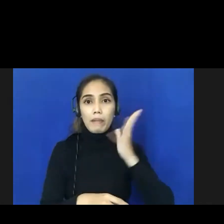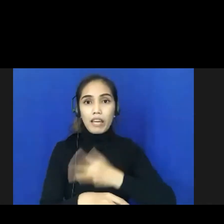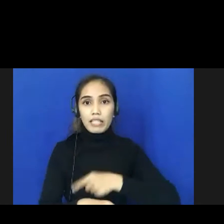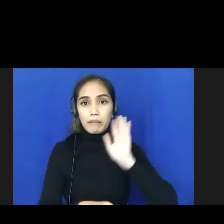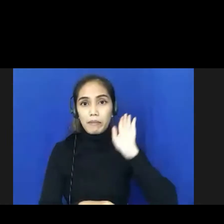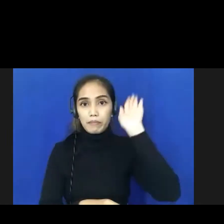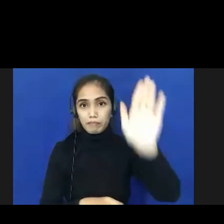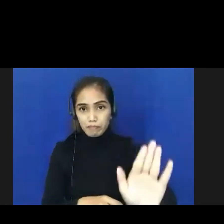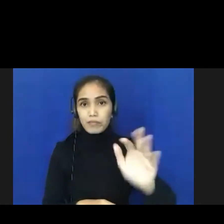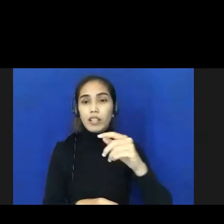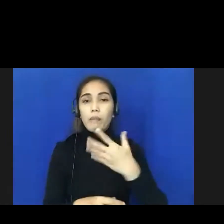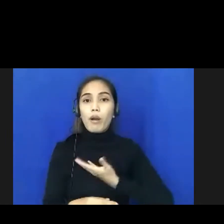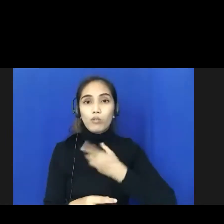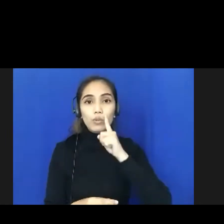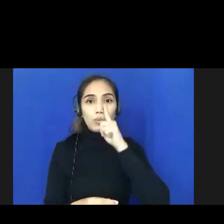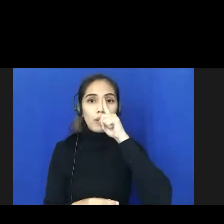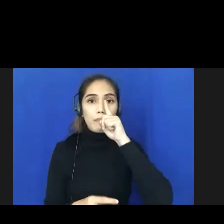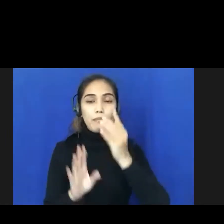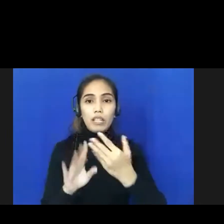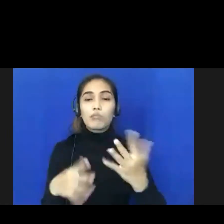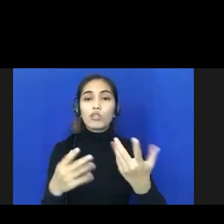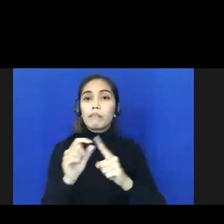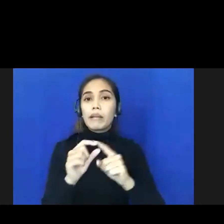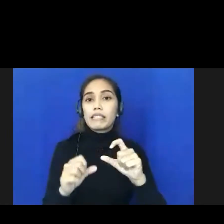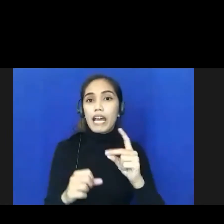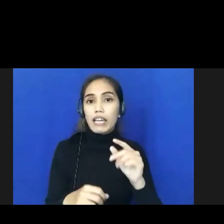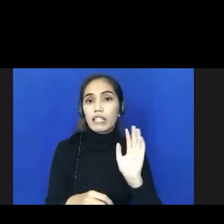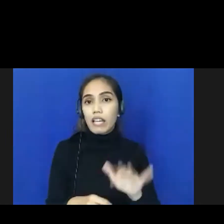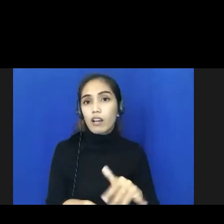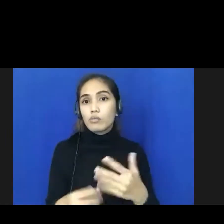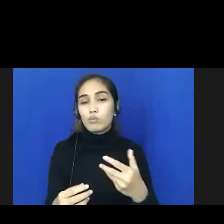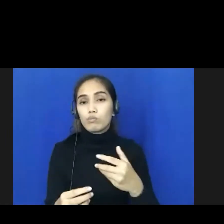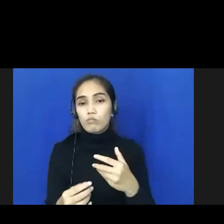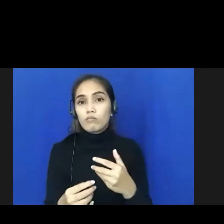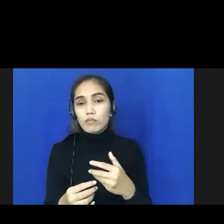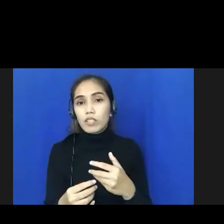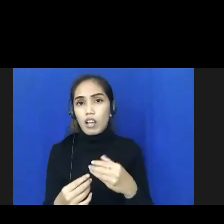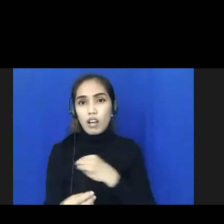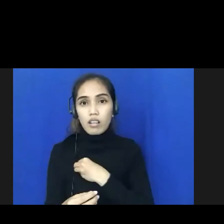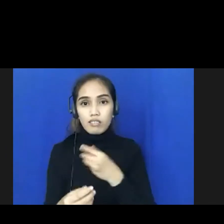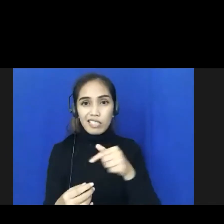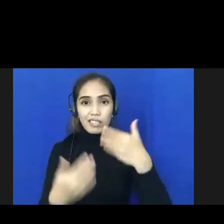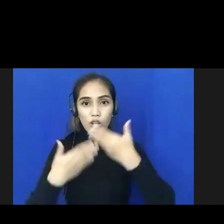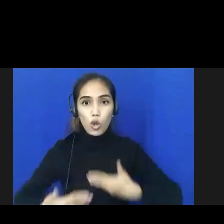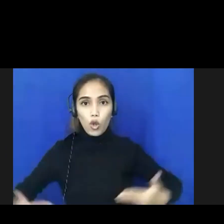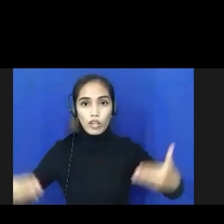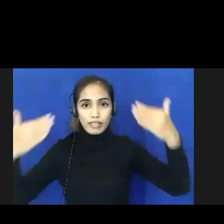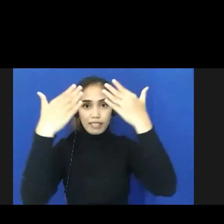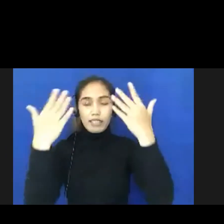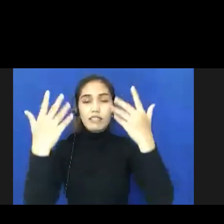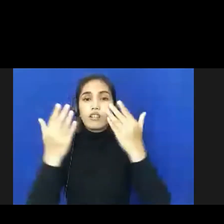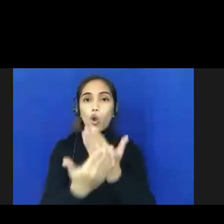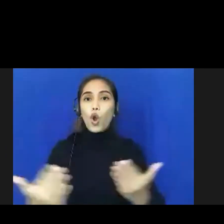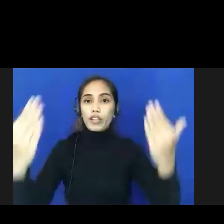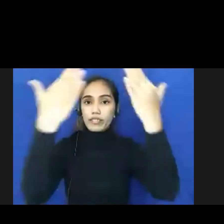mungkin juga PCR untuk memastikan tapi memang dari kondisi yang saya alami memang ada sedikit